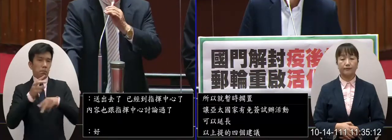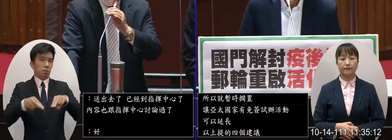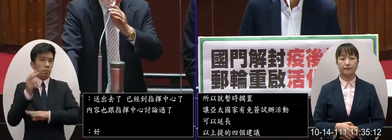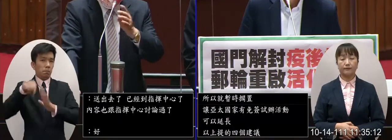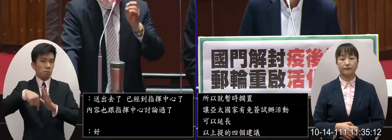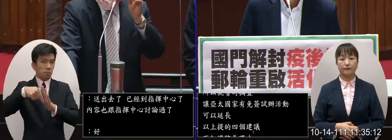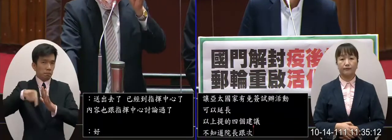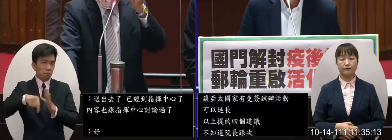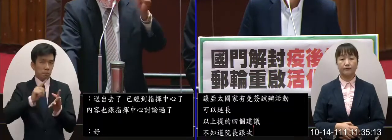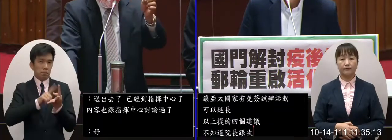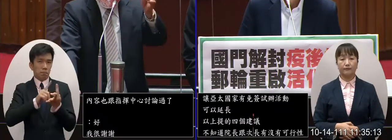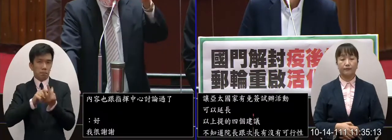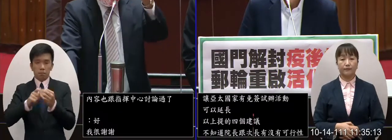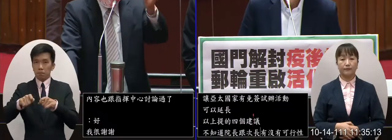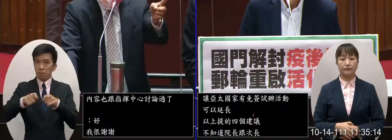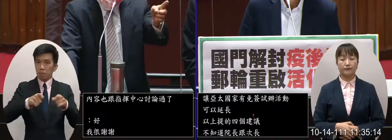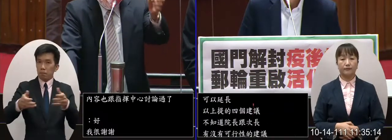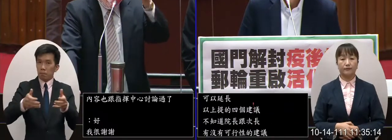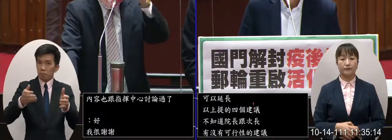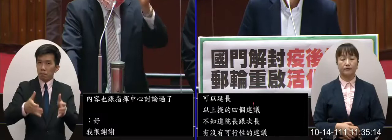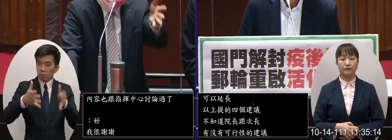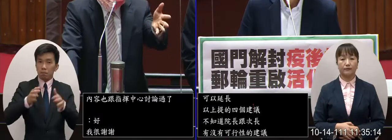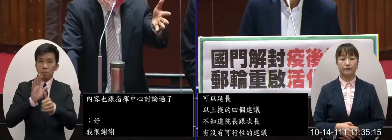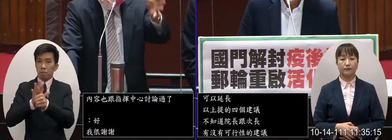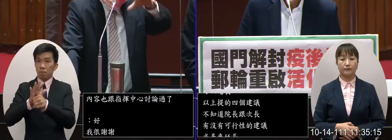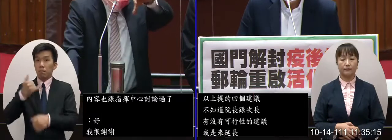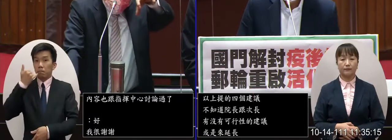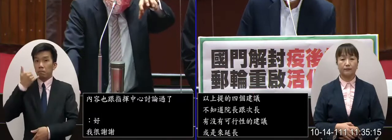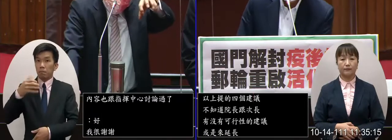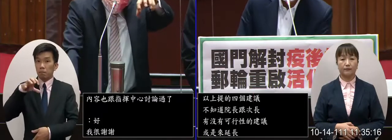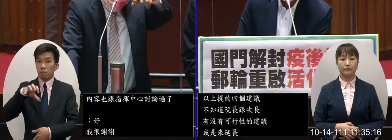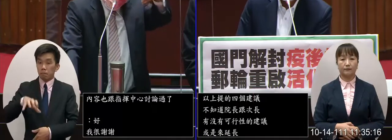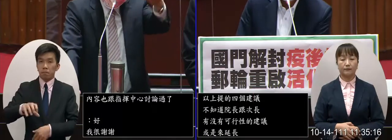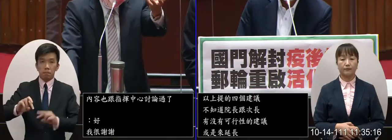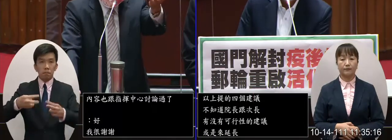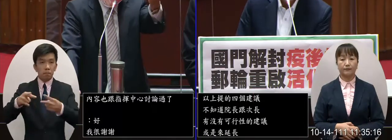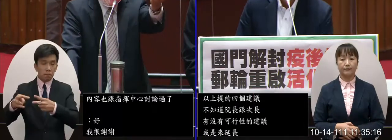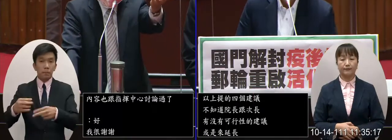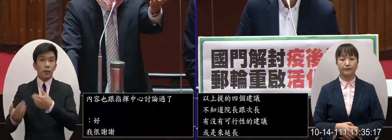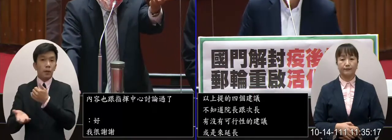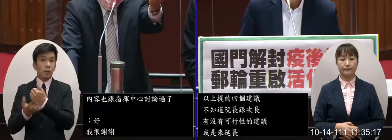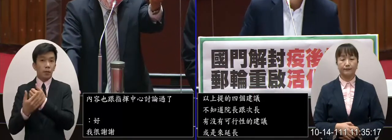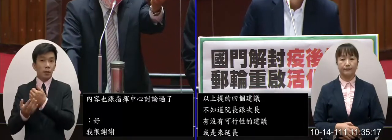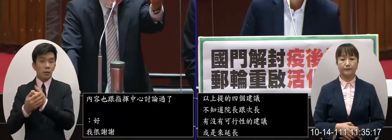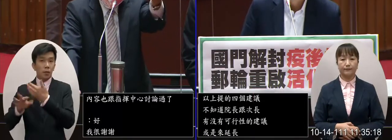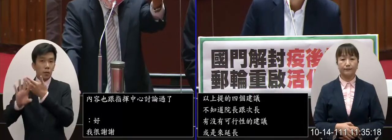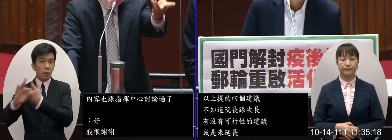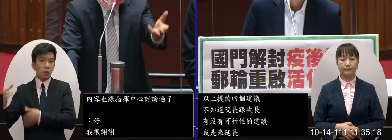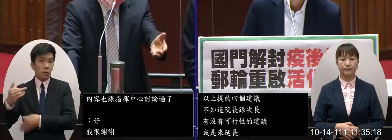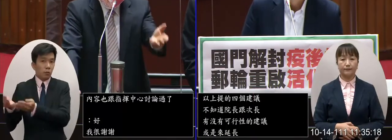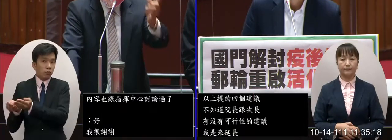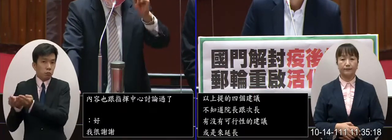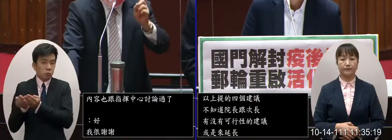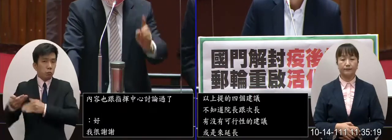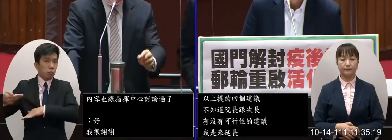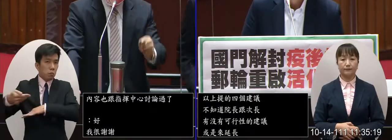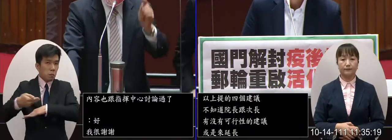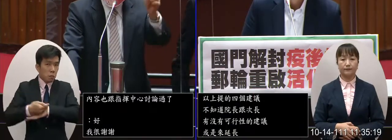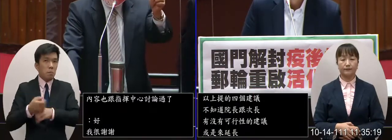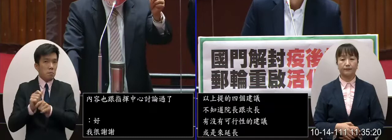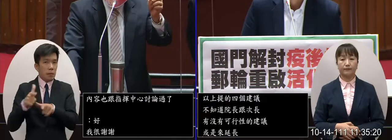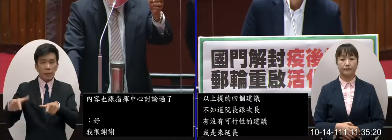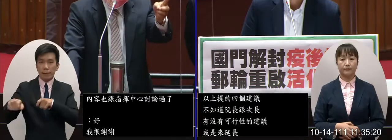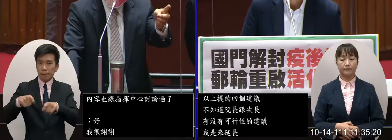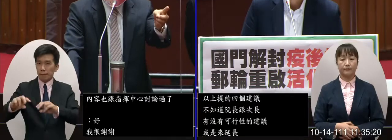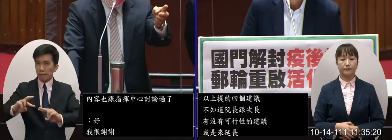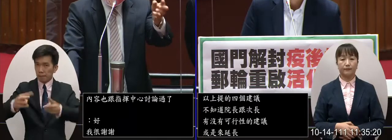關的這些建設基隆把國門這一個點郵輪這一個相關建